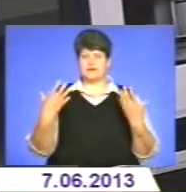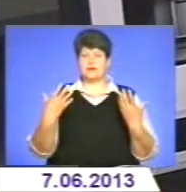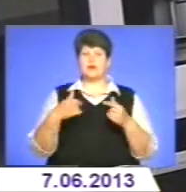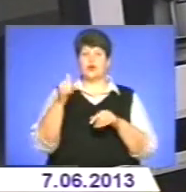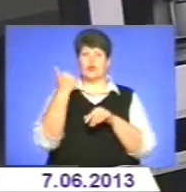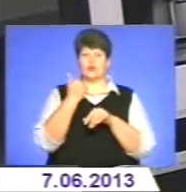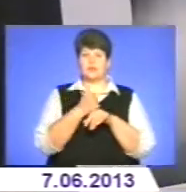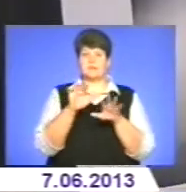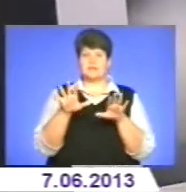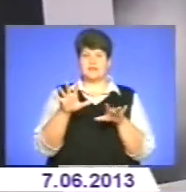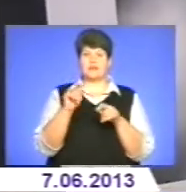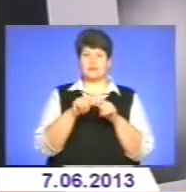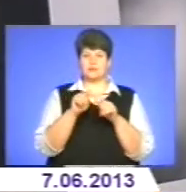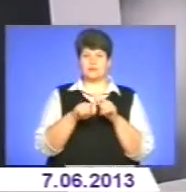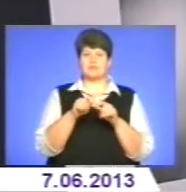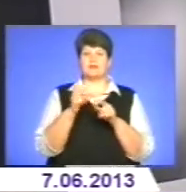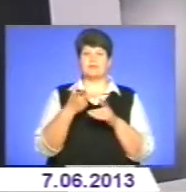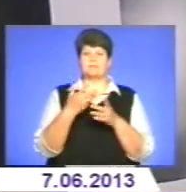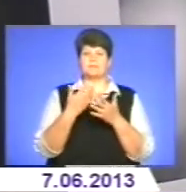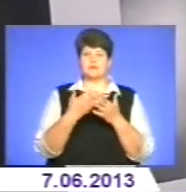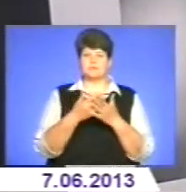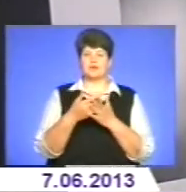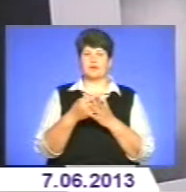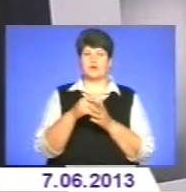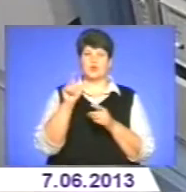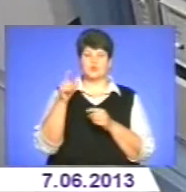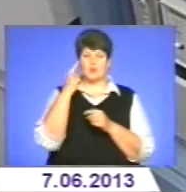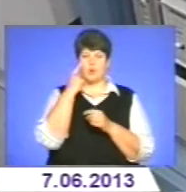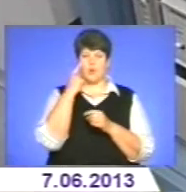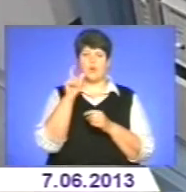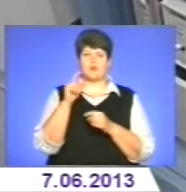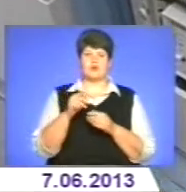лабораторії перевіряють кожен прилад на безпеку та користь для людського ока та організму.